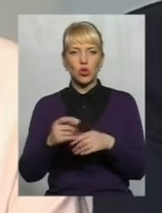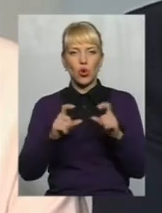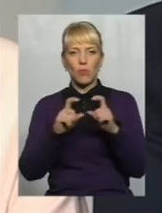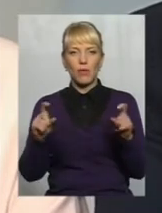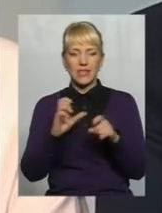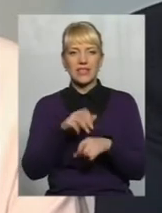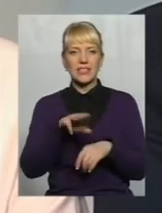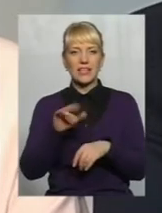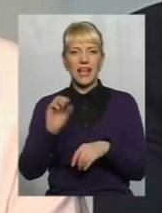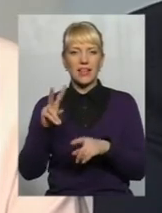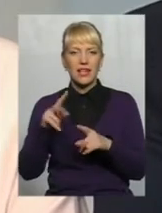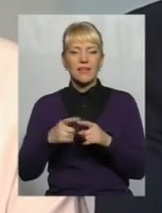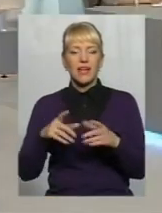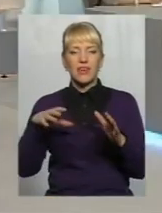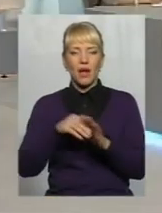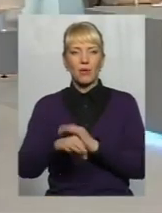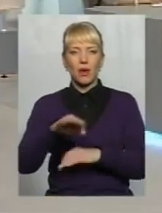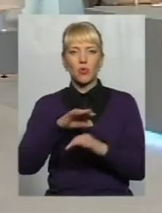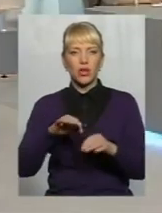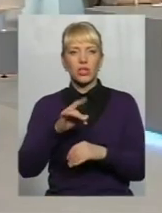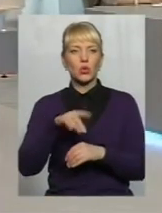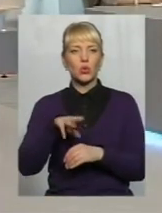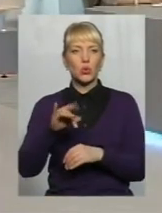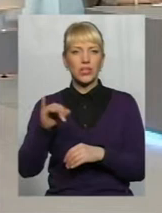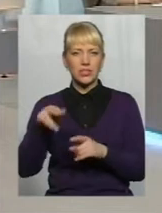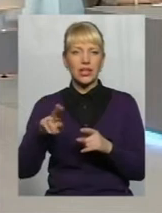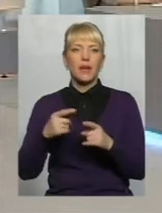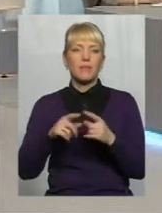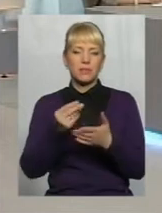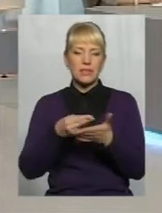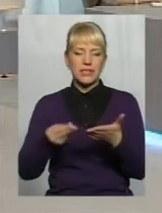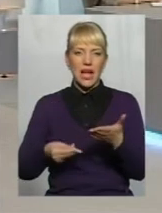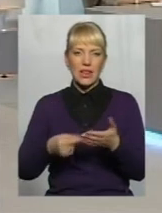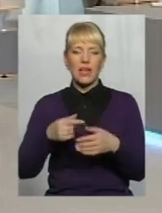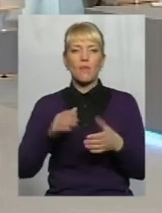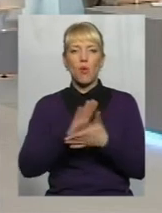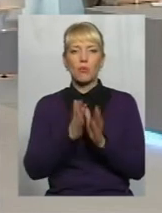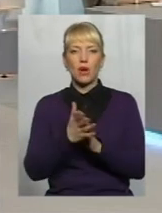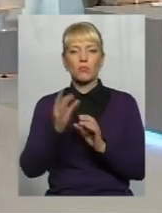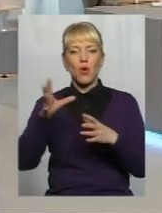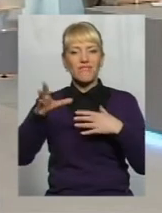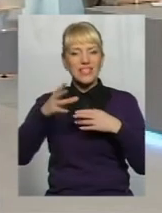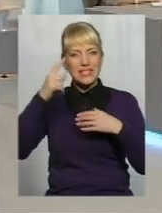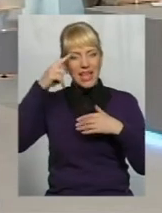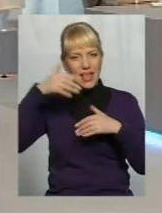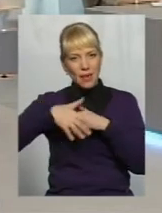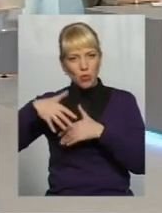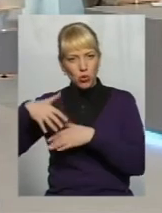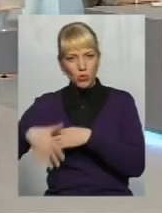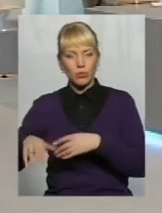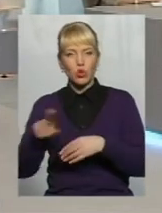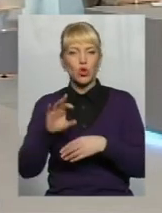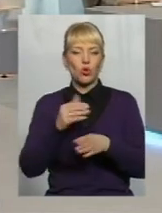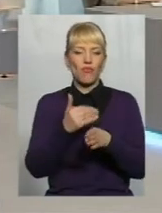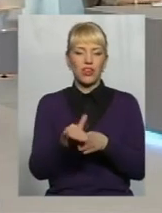СКЛ в рамках проєкту Юліт Буквально вівторок підписали меморандум про взаємопорозуміння щодо виділення